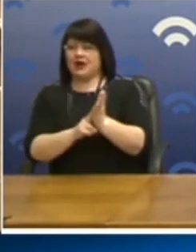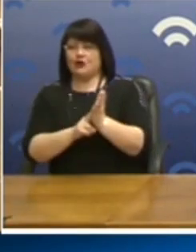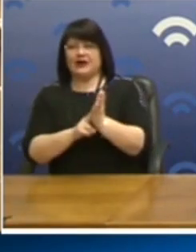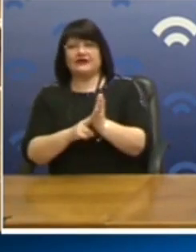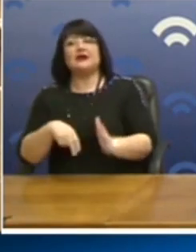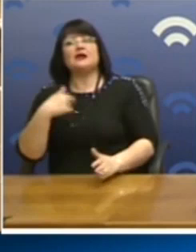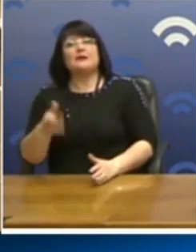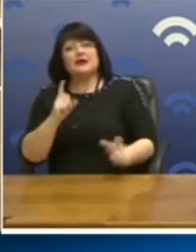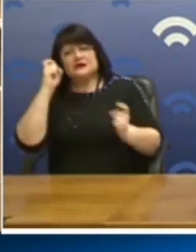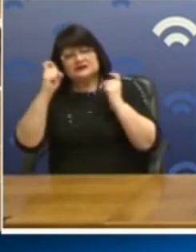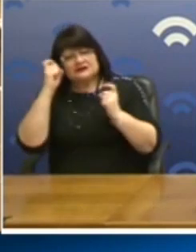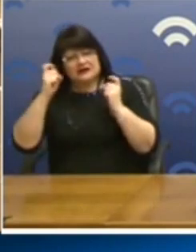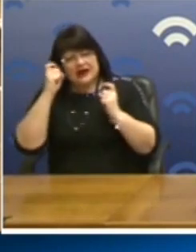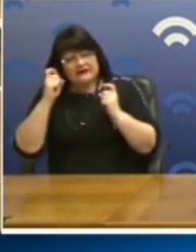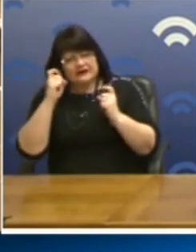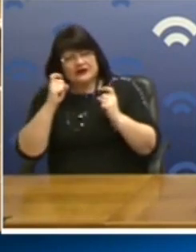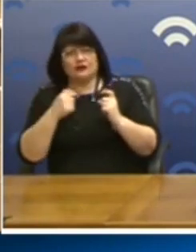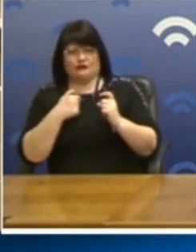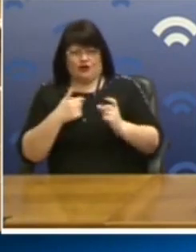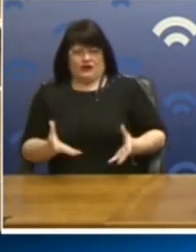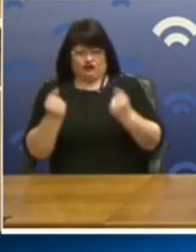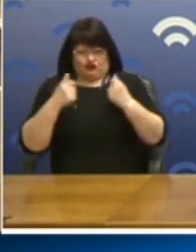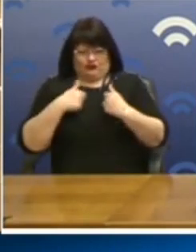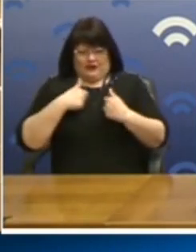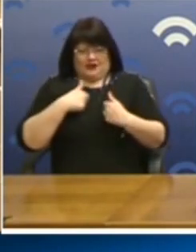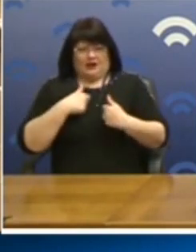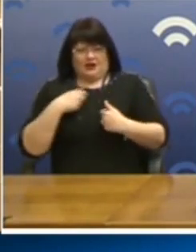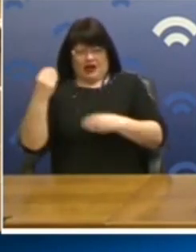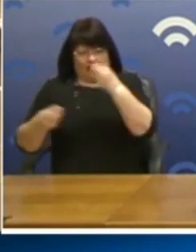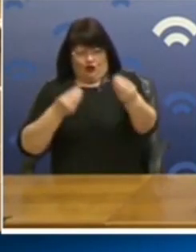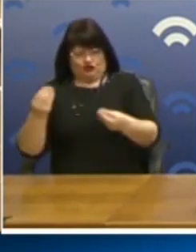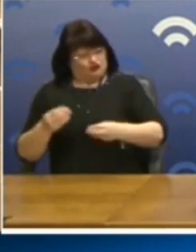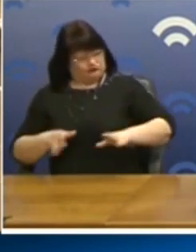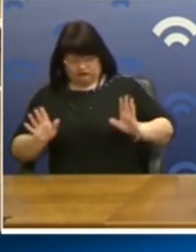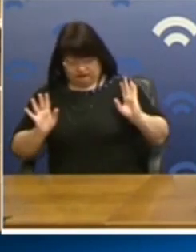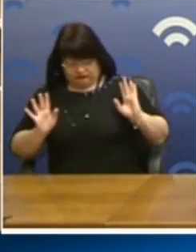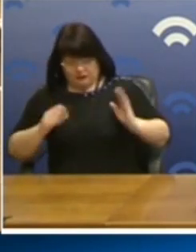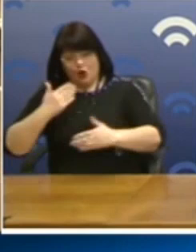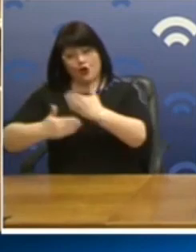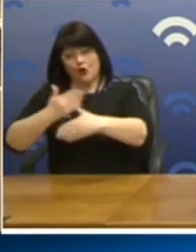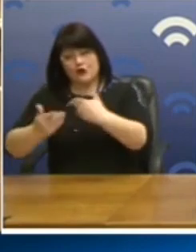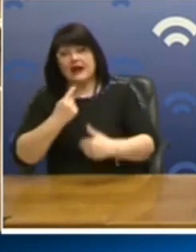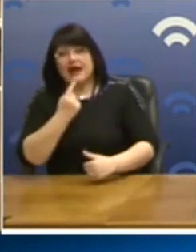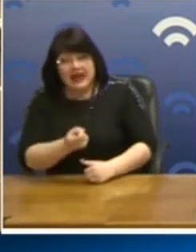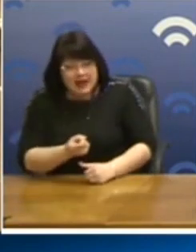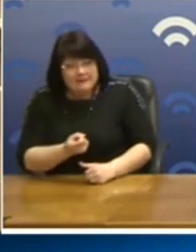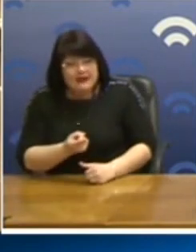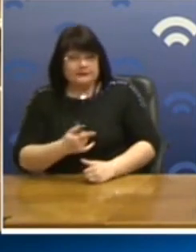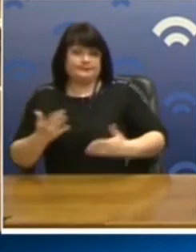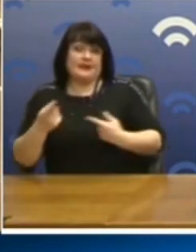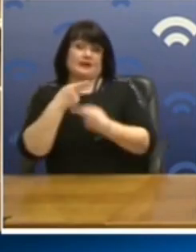τη λογική όσο ζωνε αυτόν στο δίτο. Όσοι τόσα χρόνια μιλούσαν για δίθεν